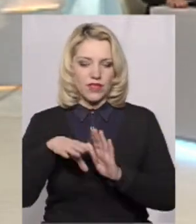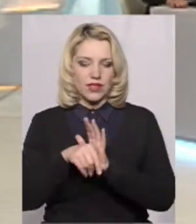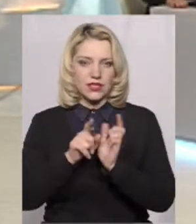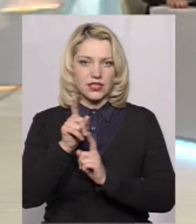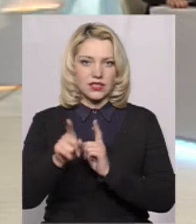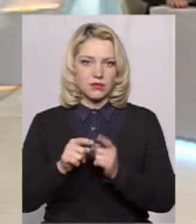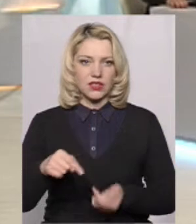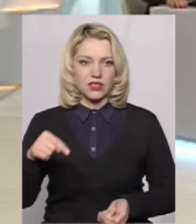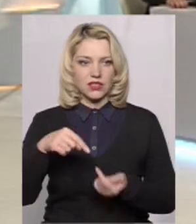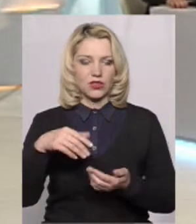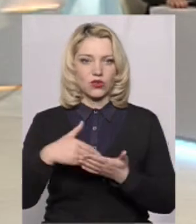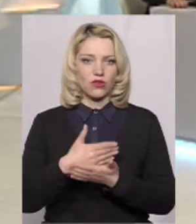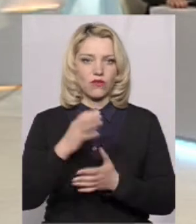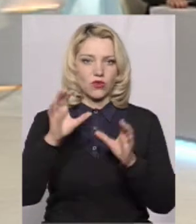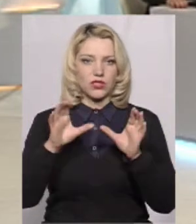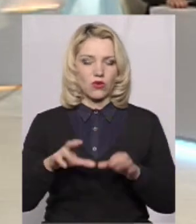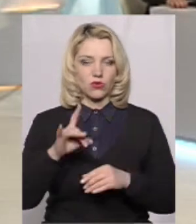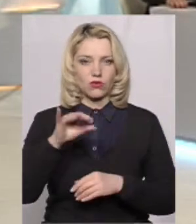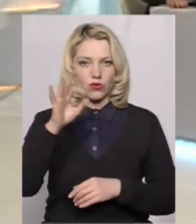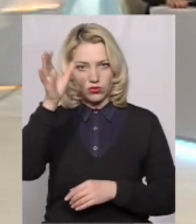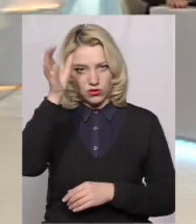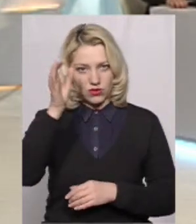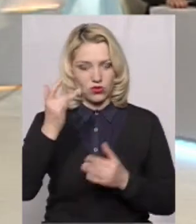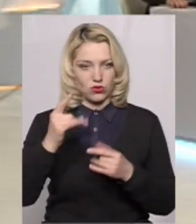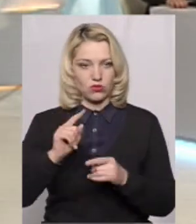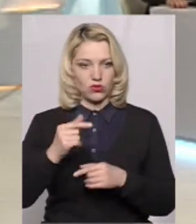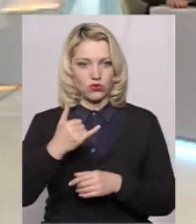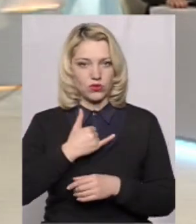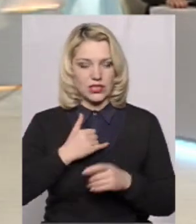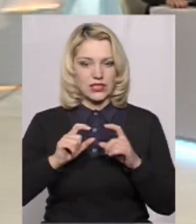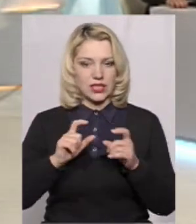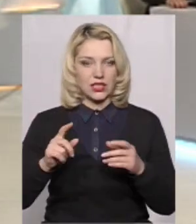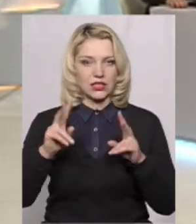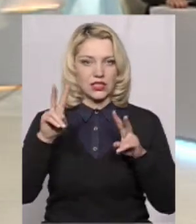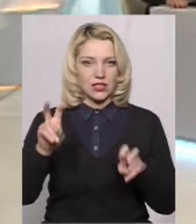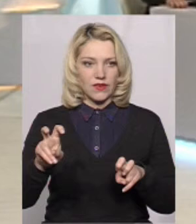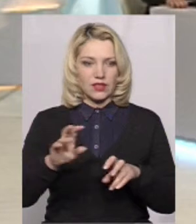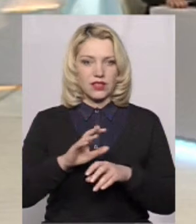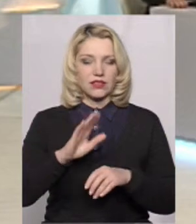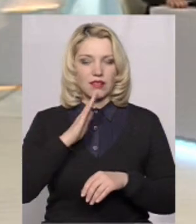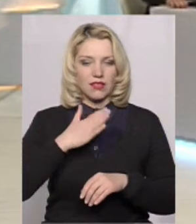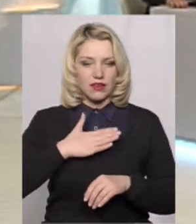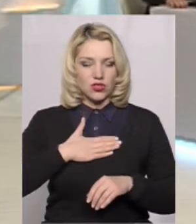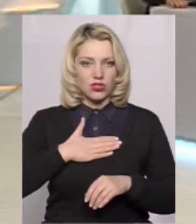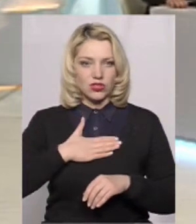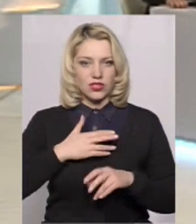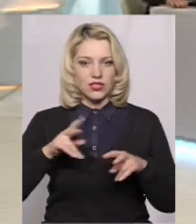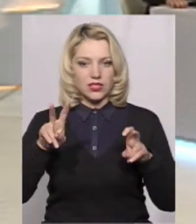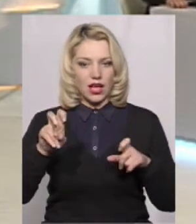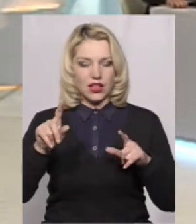згідно нового закону про освіти. Тому що у нас раніше називалися наші заклади